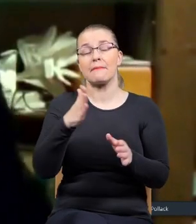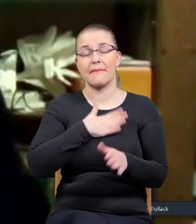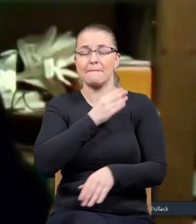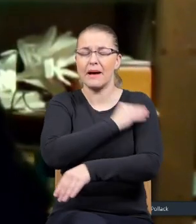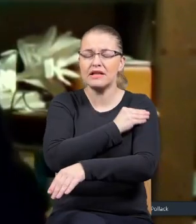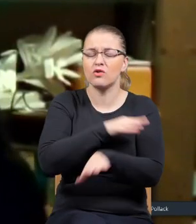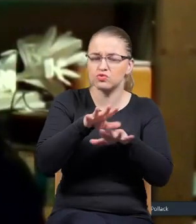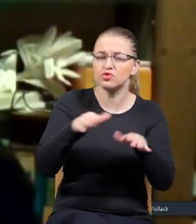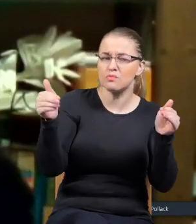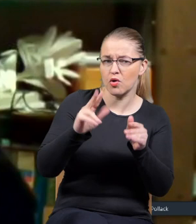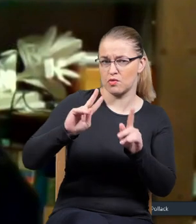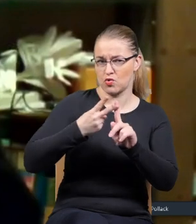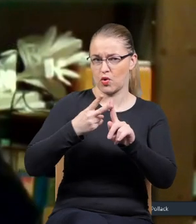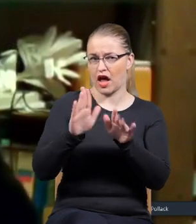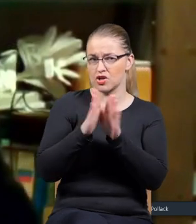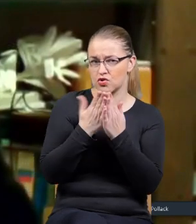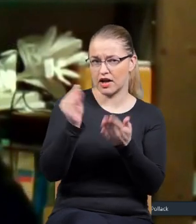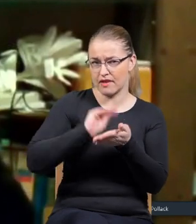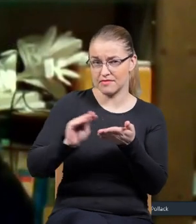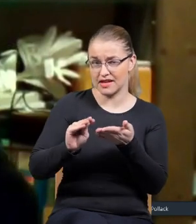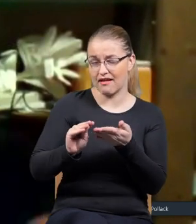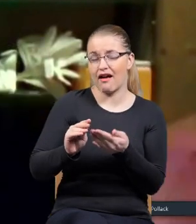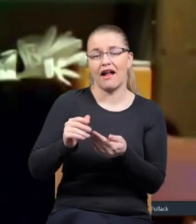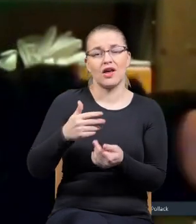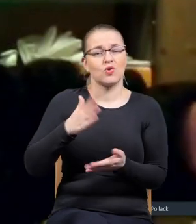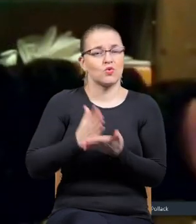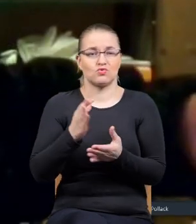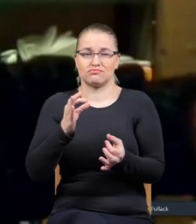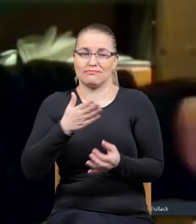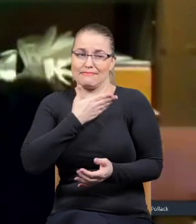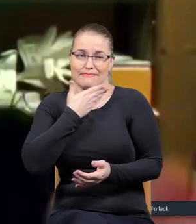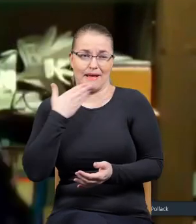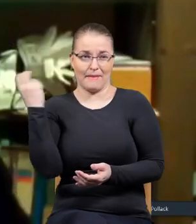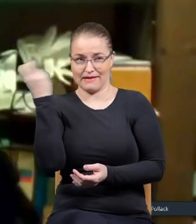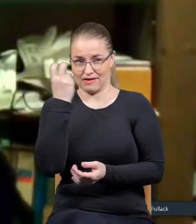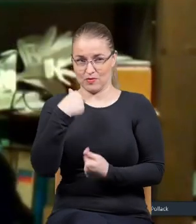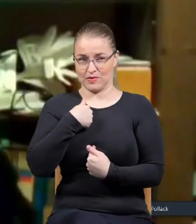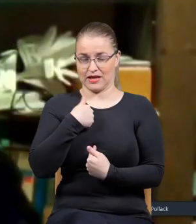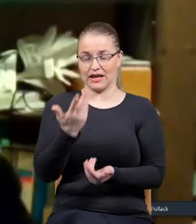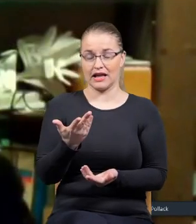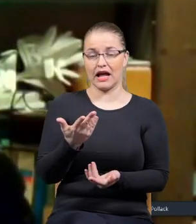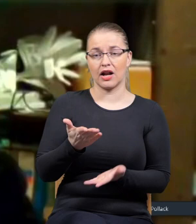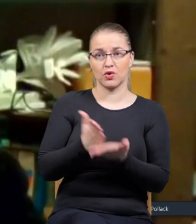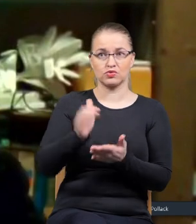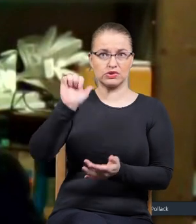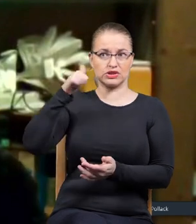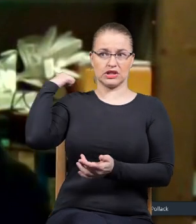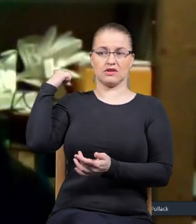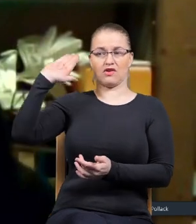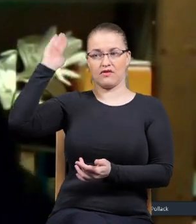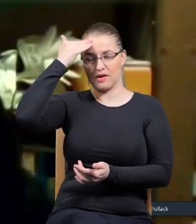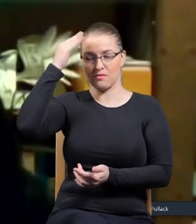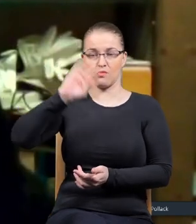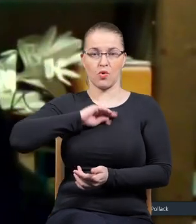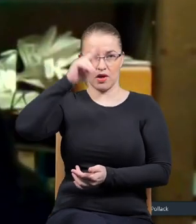interesuje. Ale staję sobie sprawę, że tak to jest, prawda. Że to jakiś tydzień temu się dowiedziałem, jak